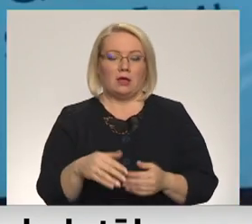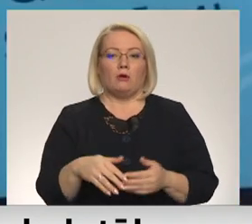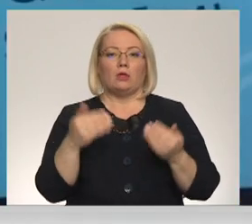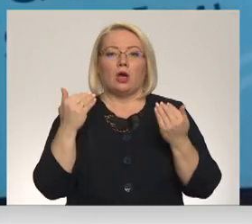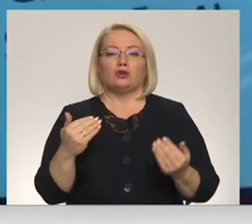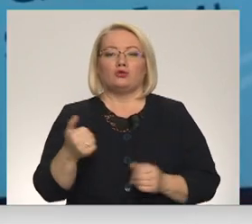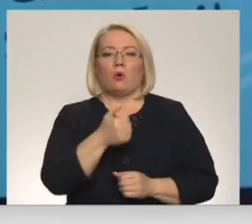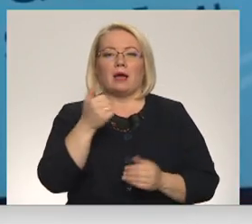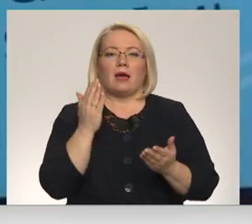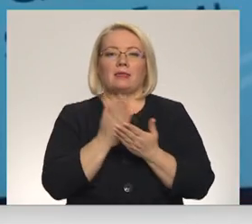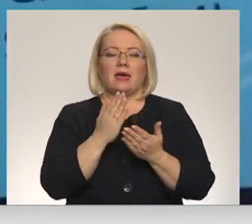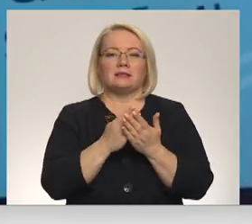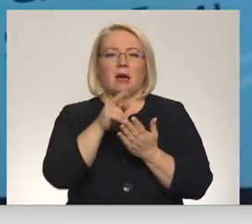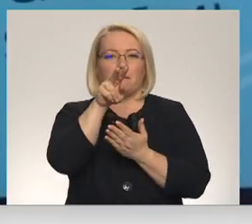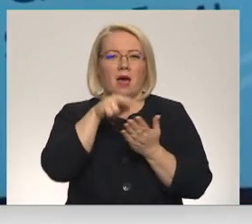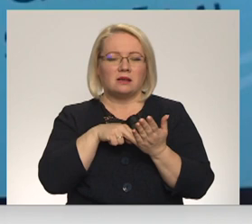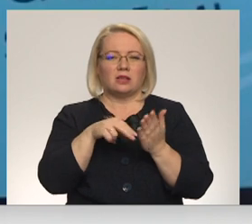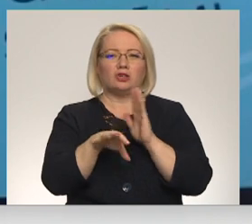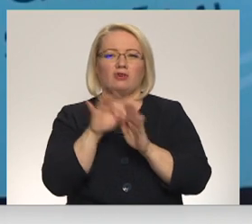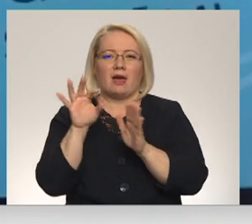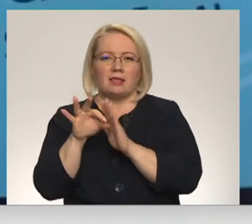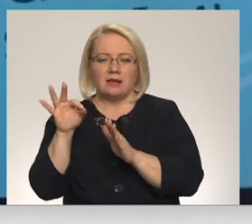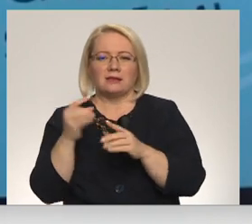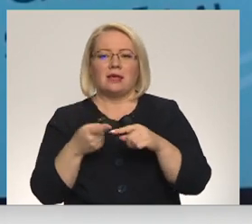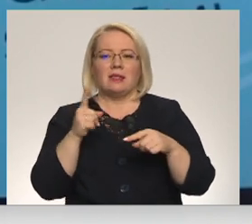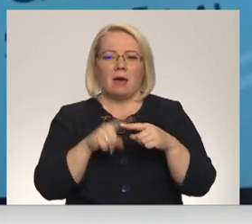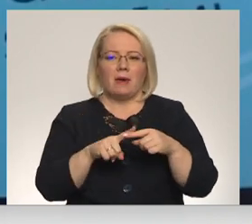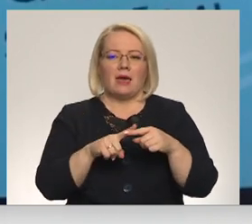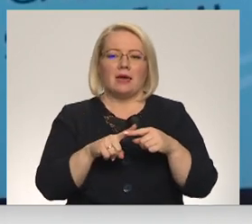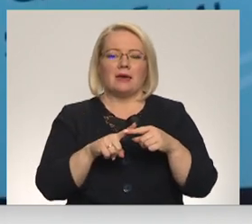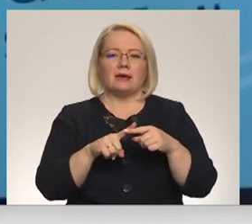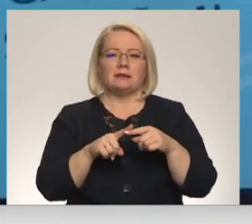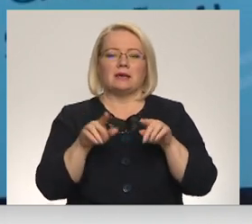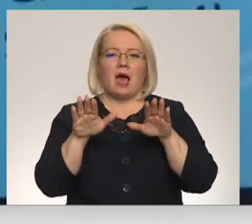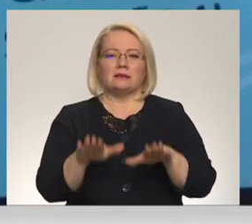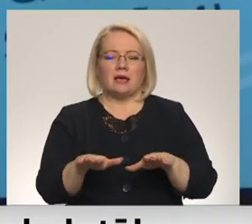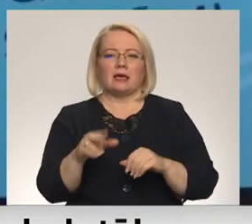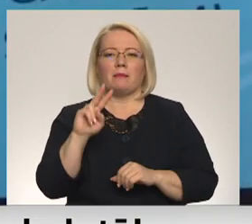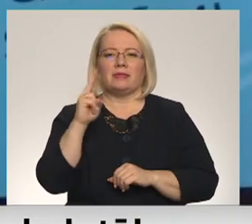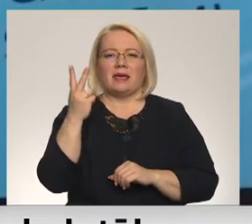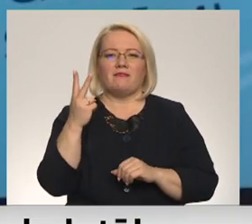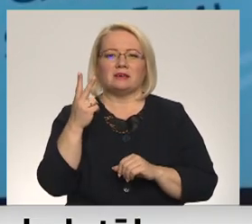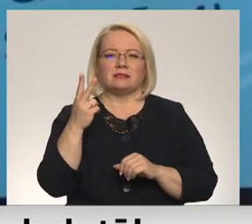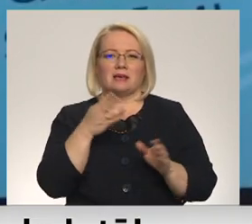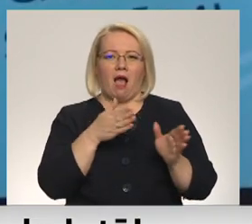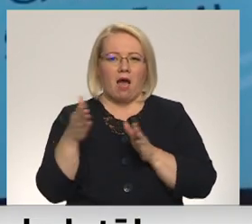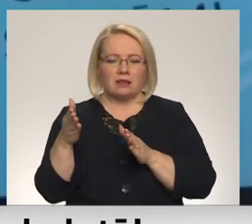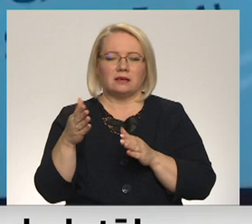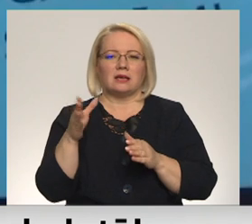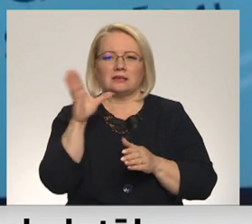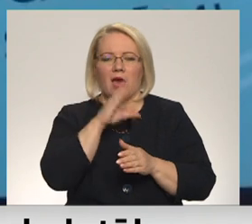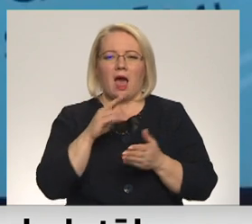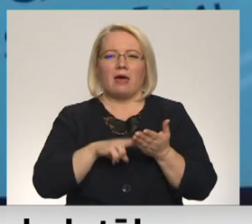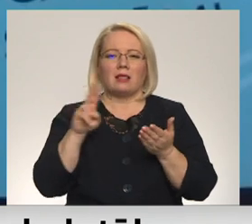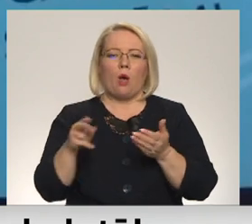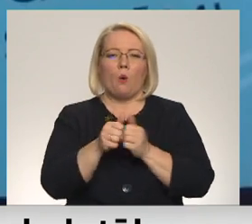pārskatījuši atlasi. Līdz ar to atstājot tikai divas kārtas, kas ļauj kandidātiem iet šo procesu